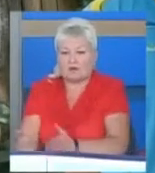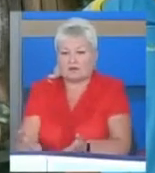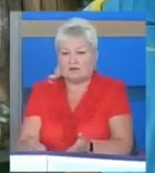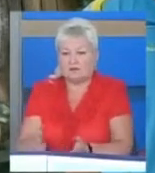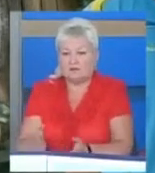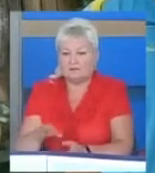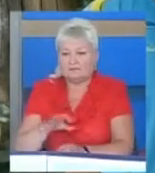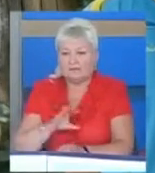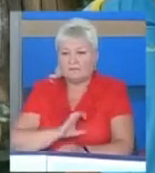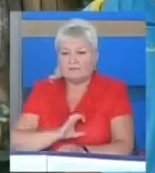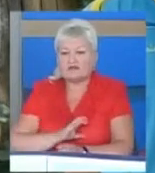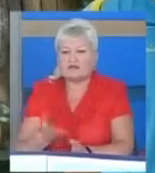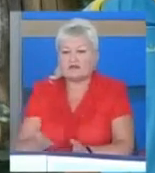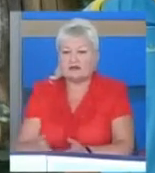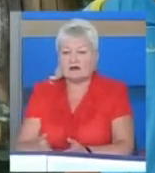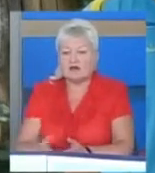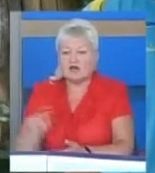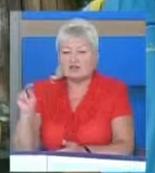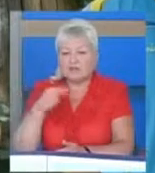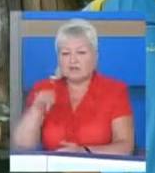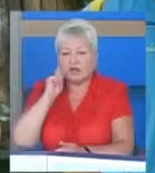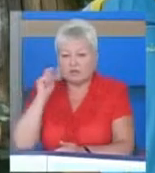Призерв чемпіонатів України.